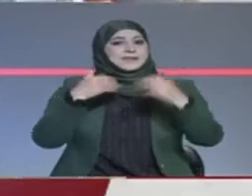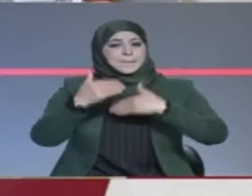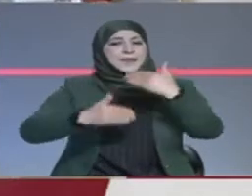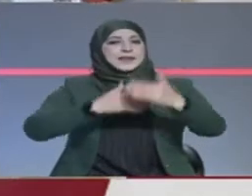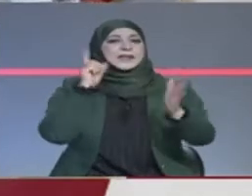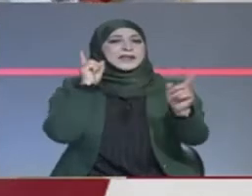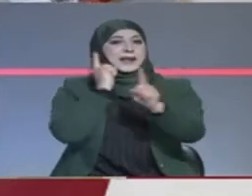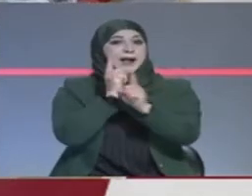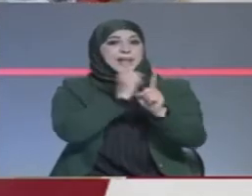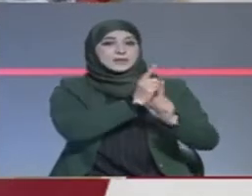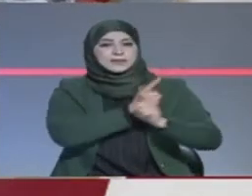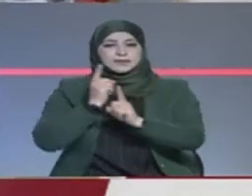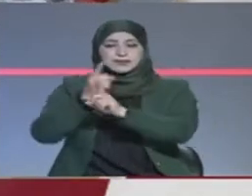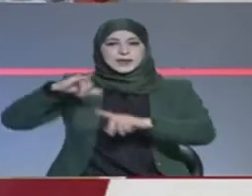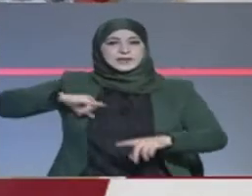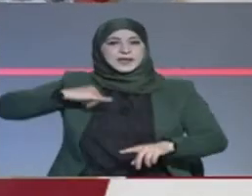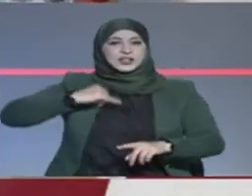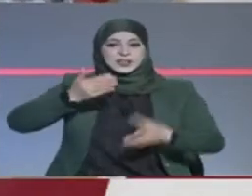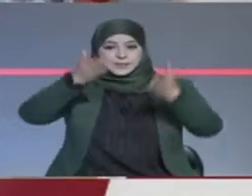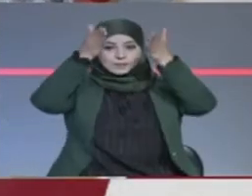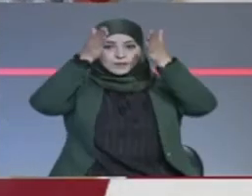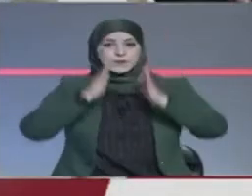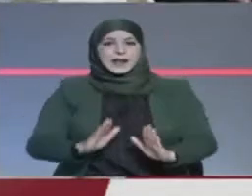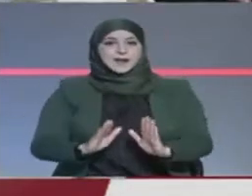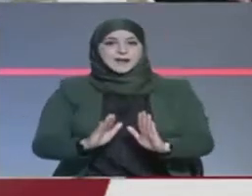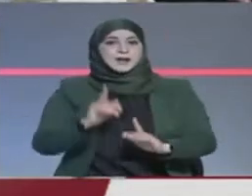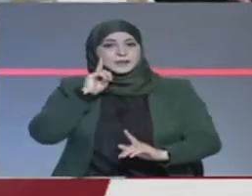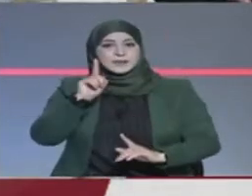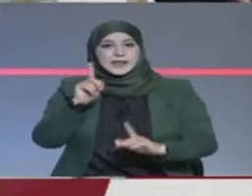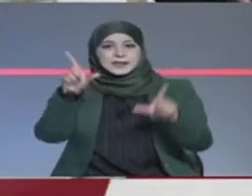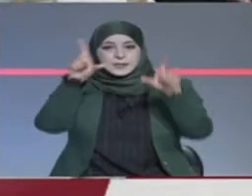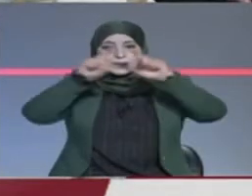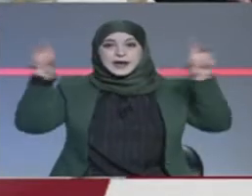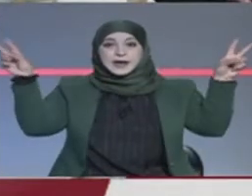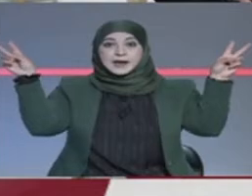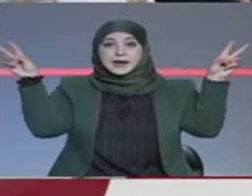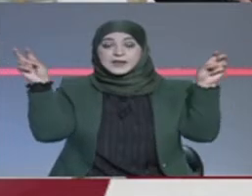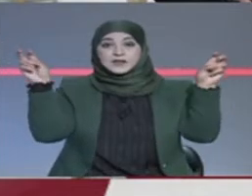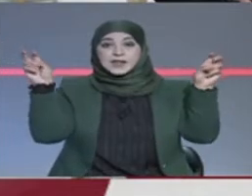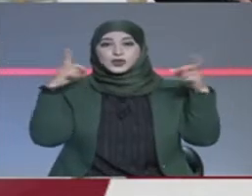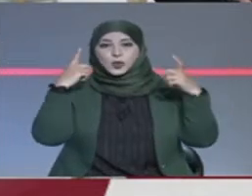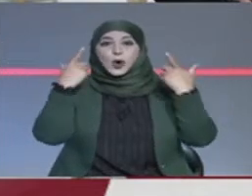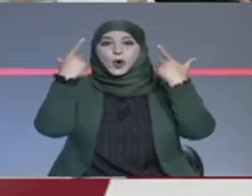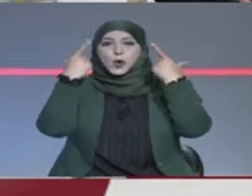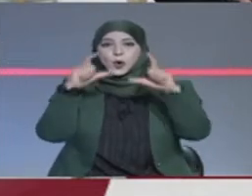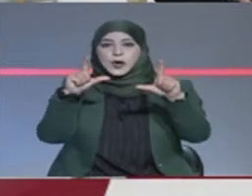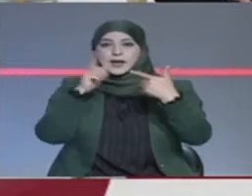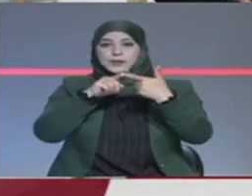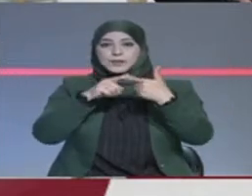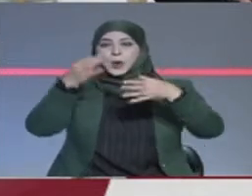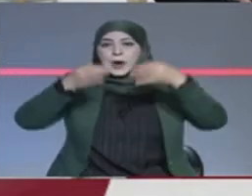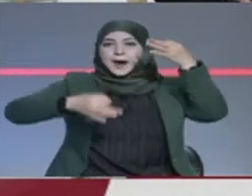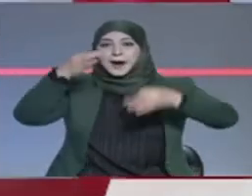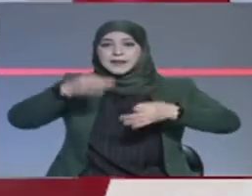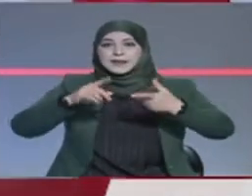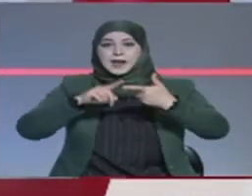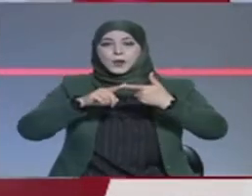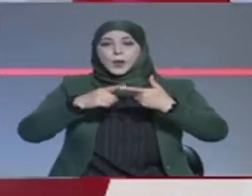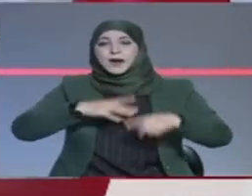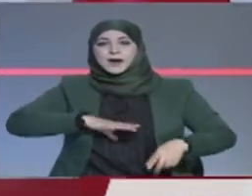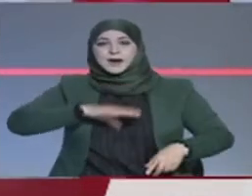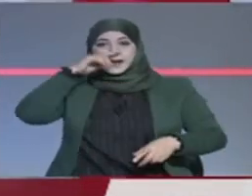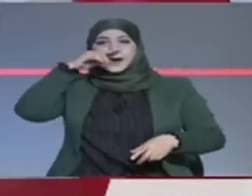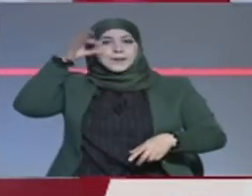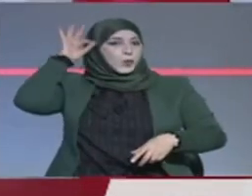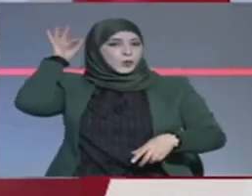أخرى مع الشباب الثابت والصادق الذي رفع شعارات منادية بالحرية والعدل والكرامة الوطنية